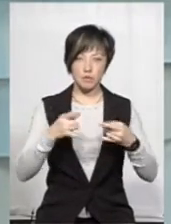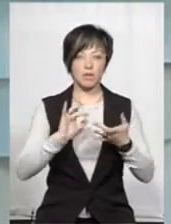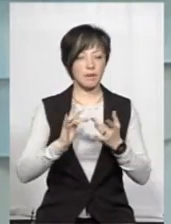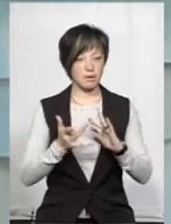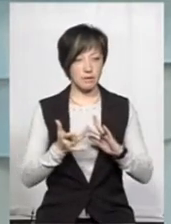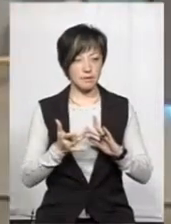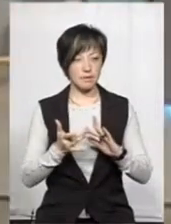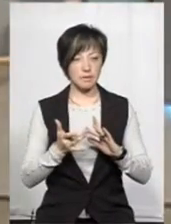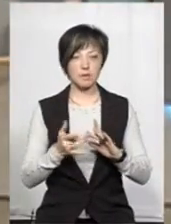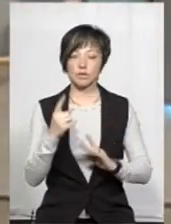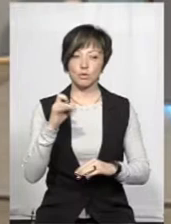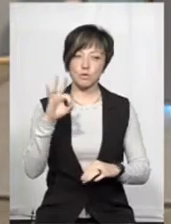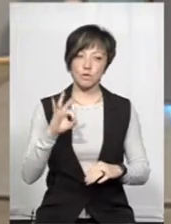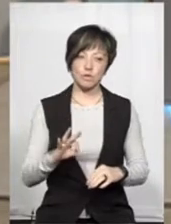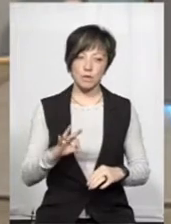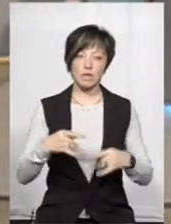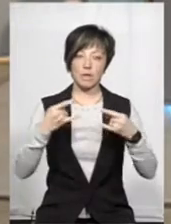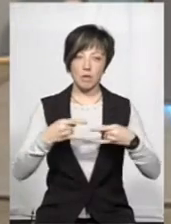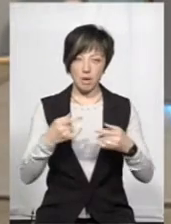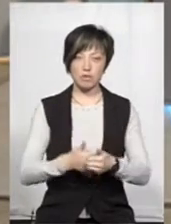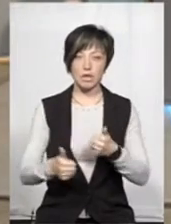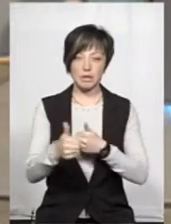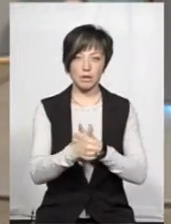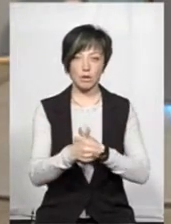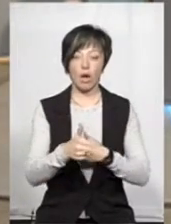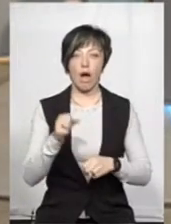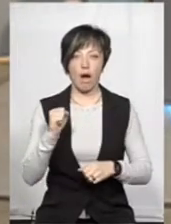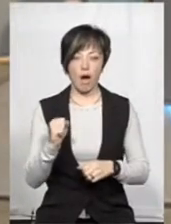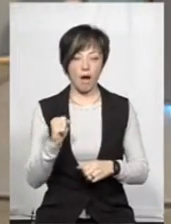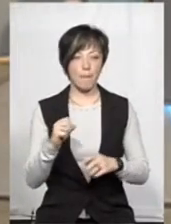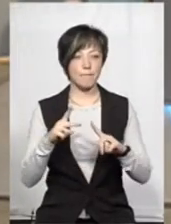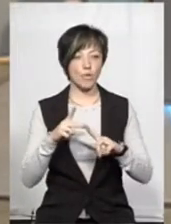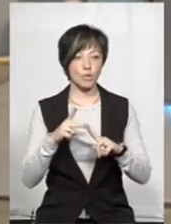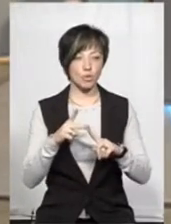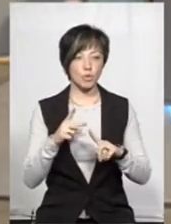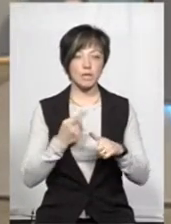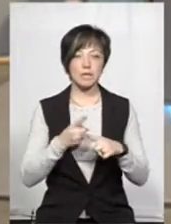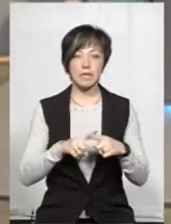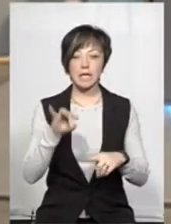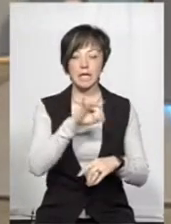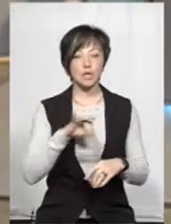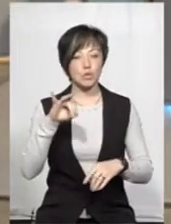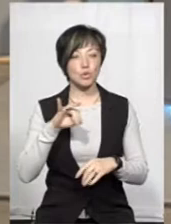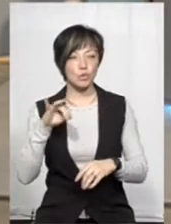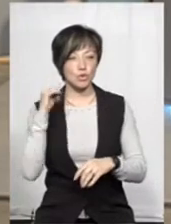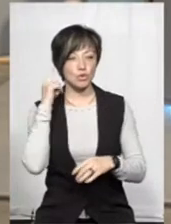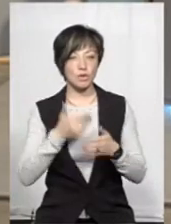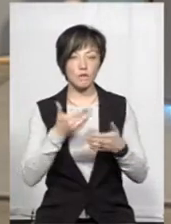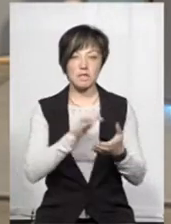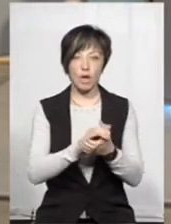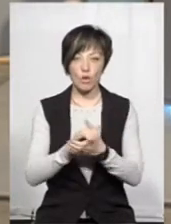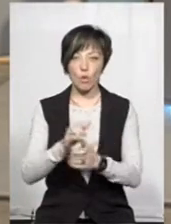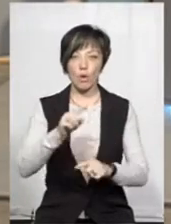і інтернет. Це однозначно телебачення лідерує. А, по-друге, це з тих історій, які вони відчули від своїх